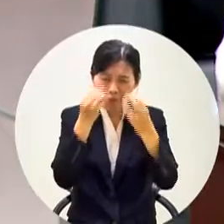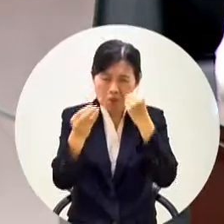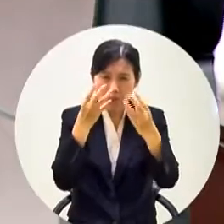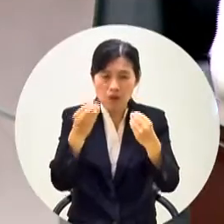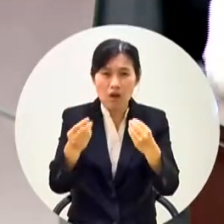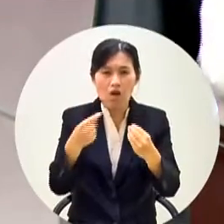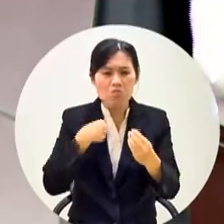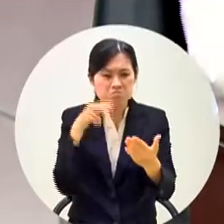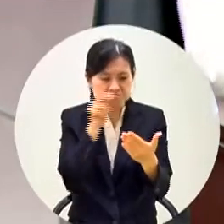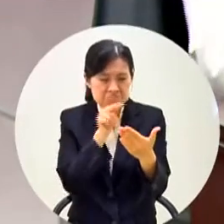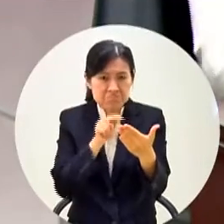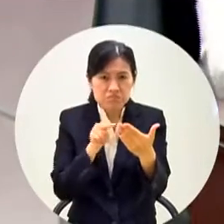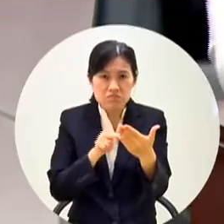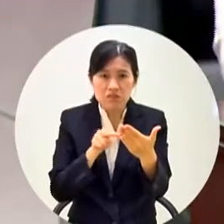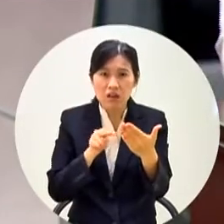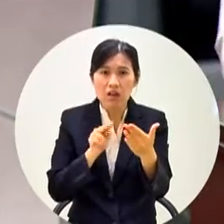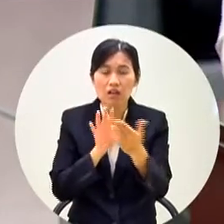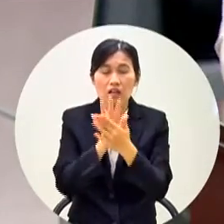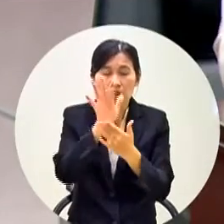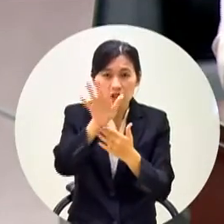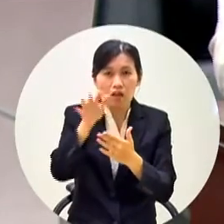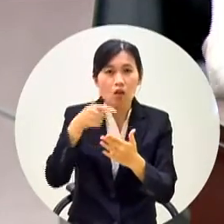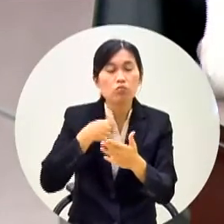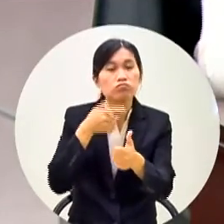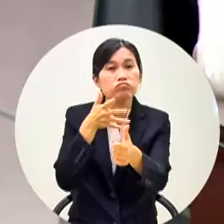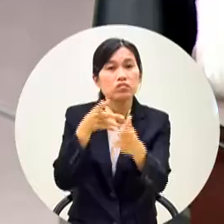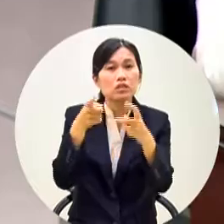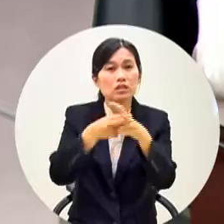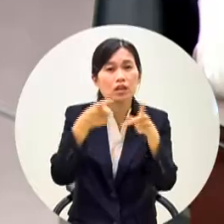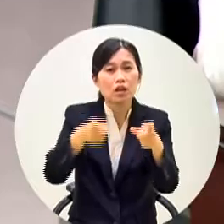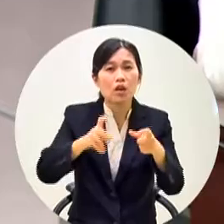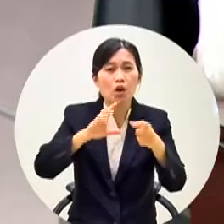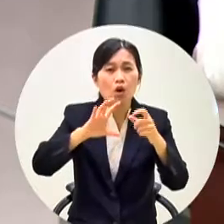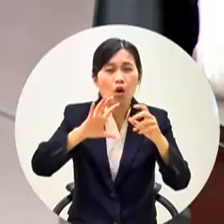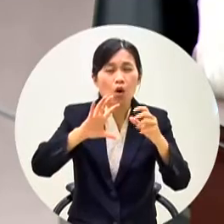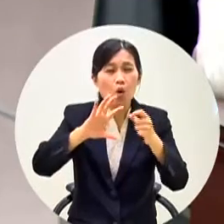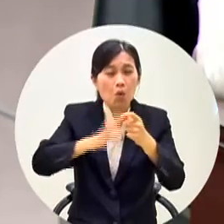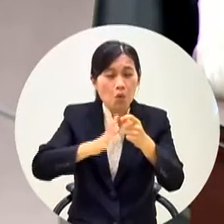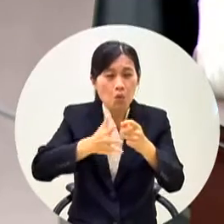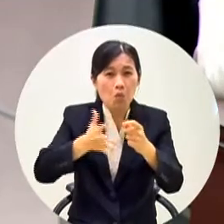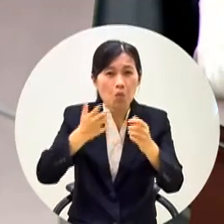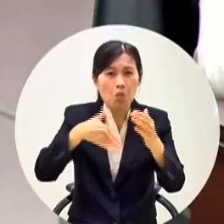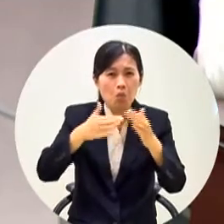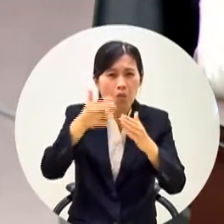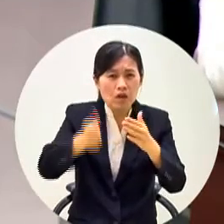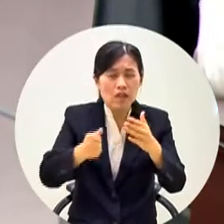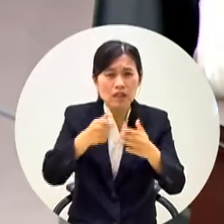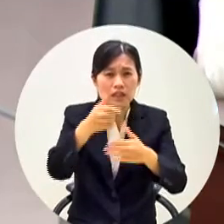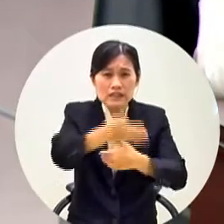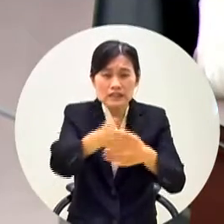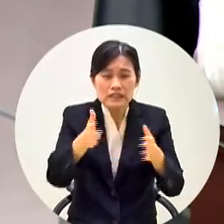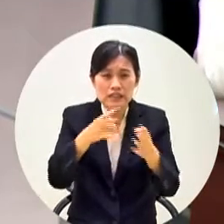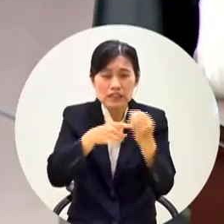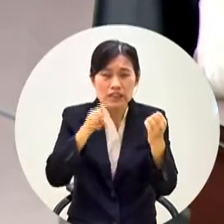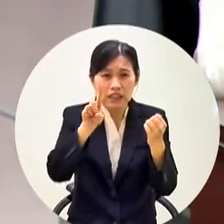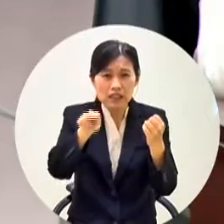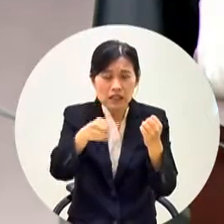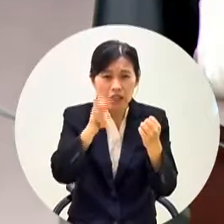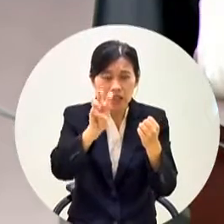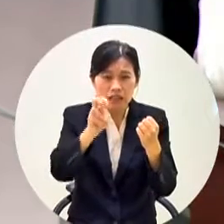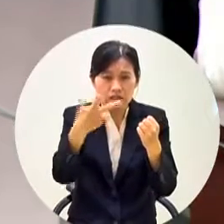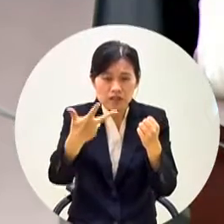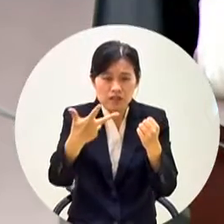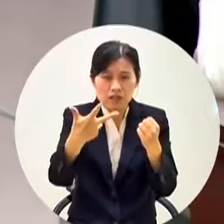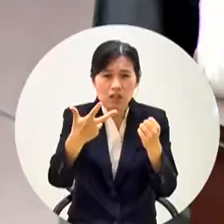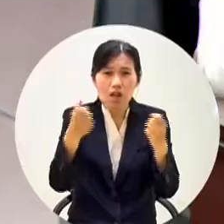那麼我請問那個小港國中的校長你們一百三十七間的教室裝幾台的空氣清淨機跟冷